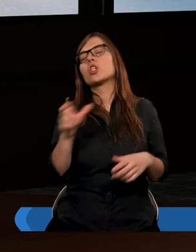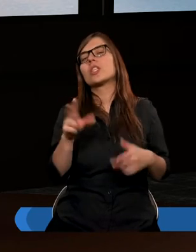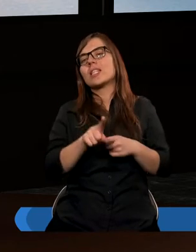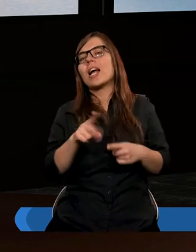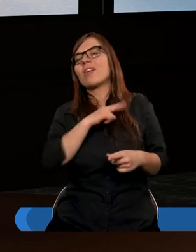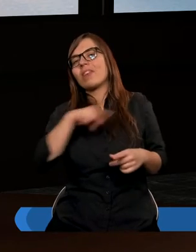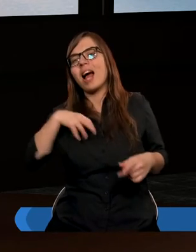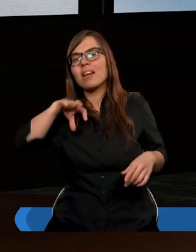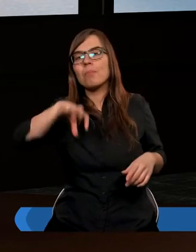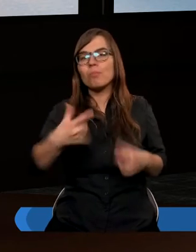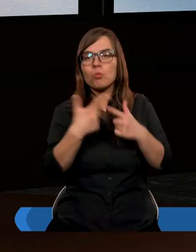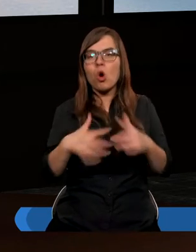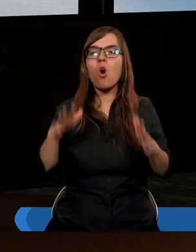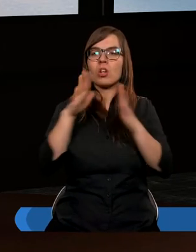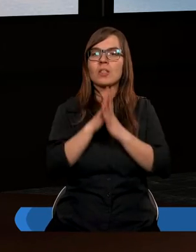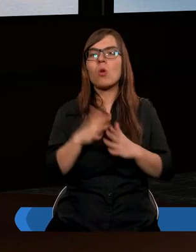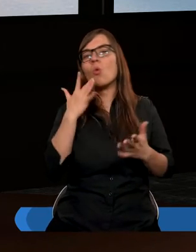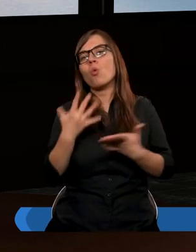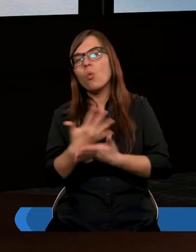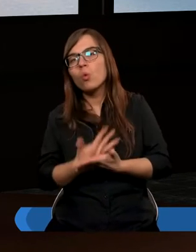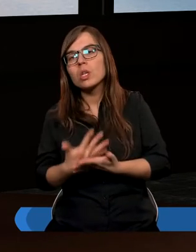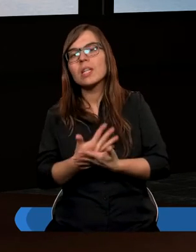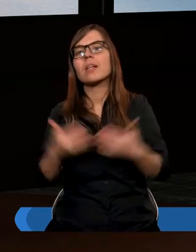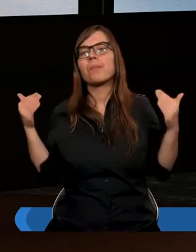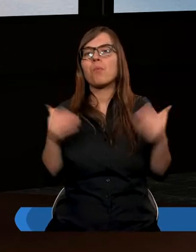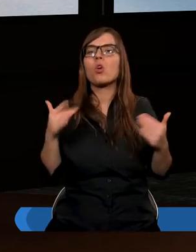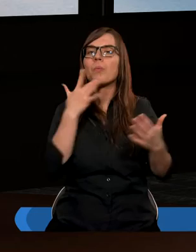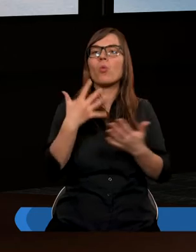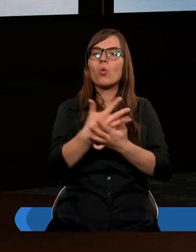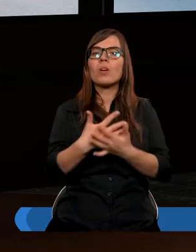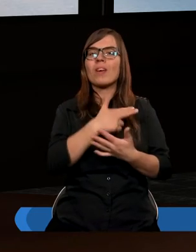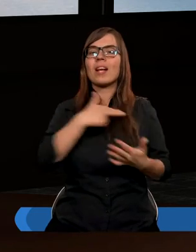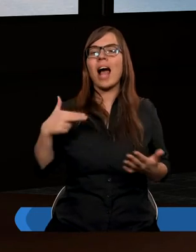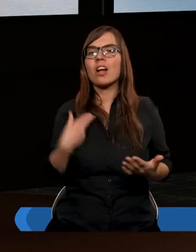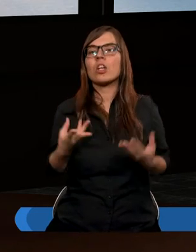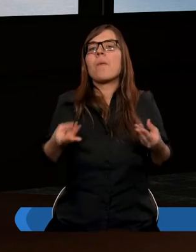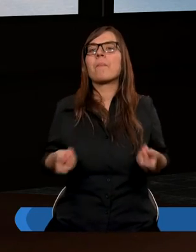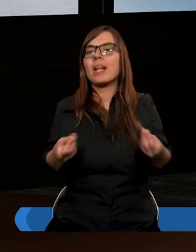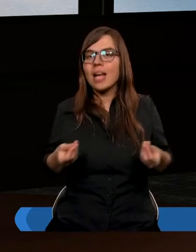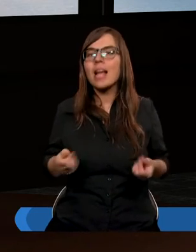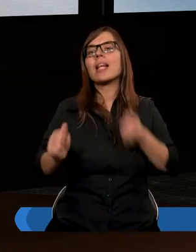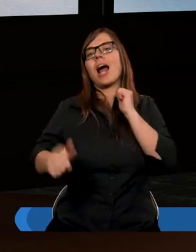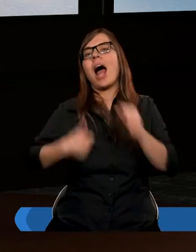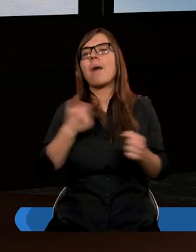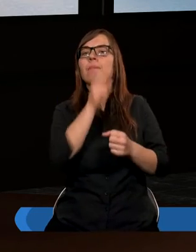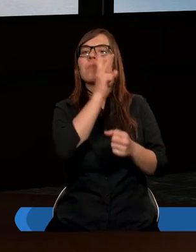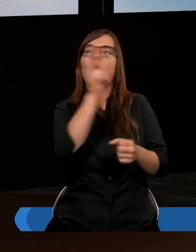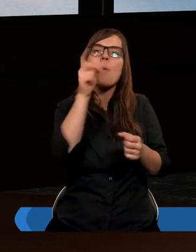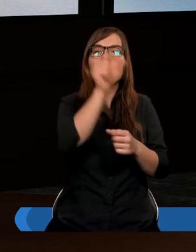zboże go użyć. Możemy używać naszych pieniędzy, aby komuś